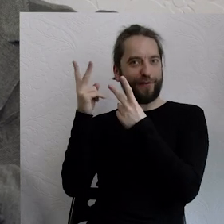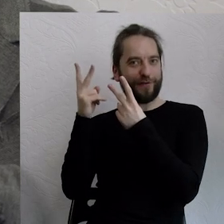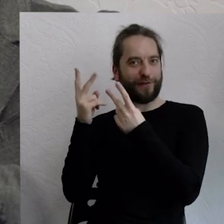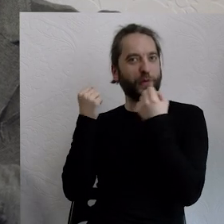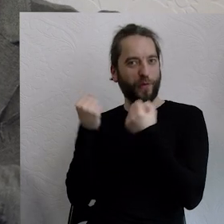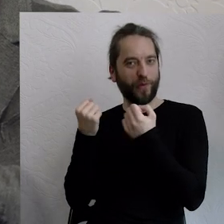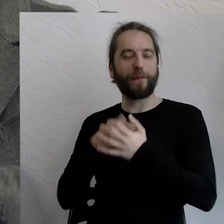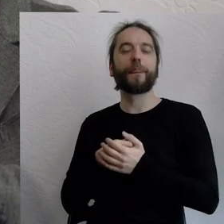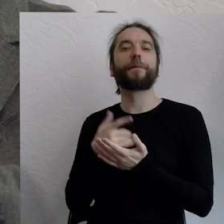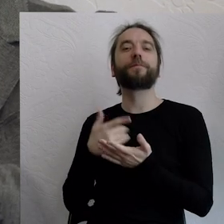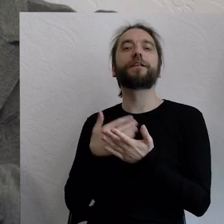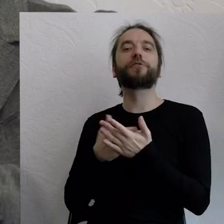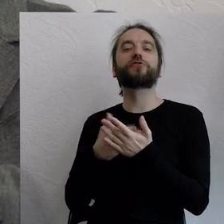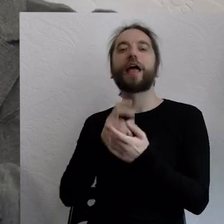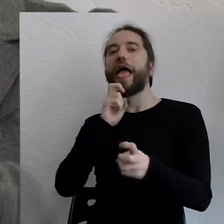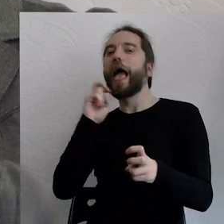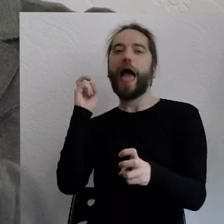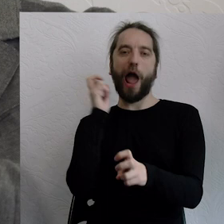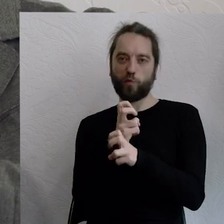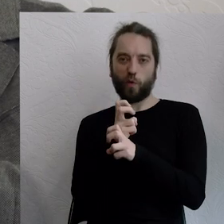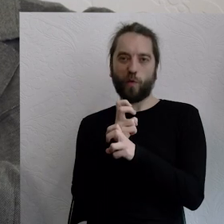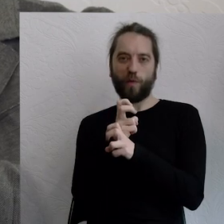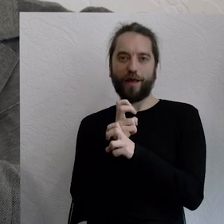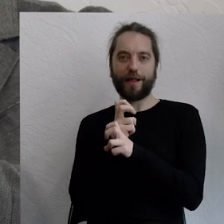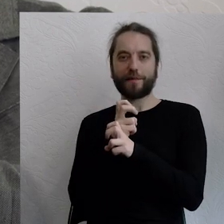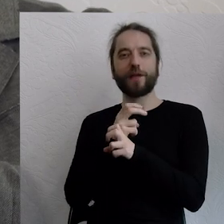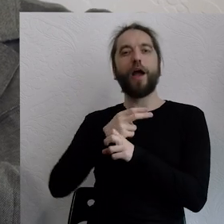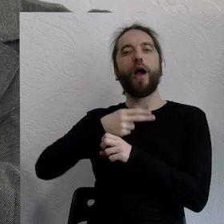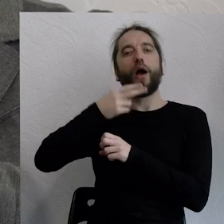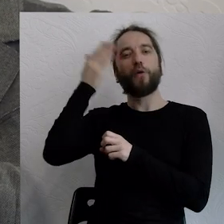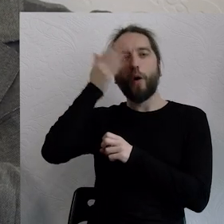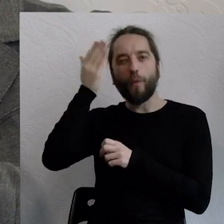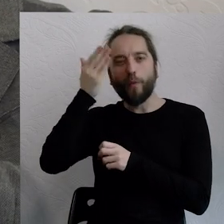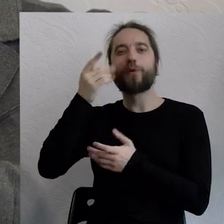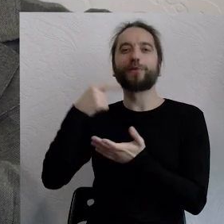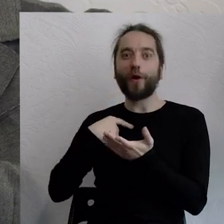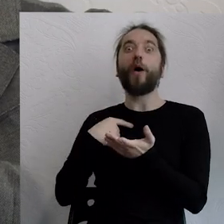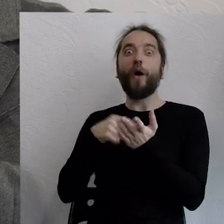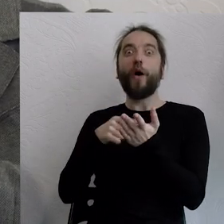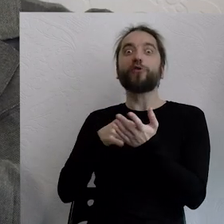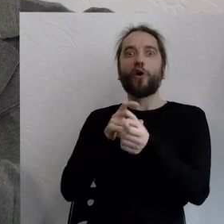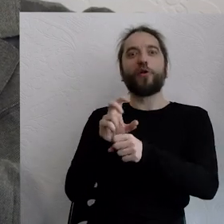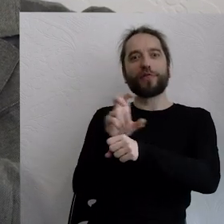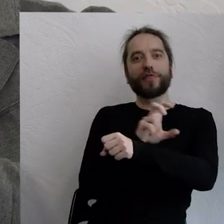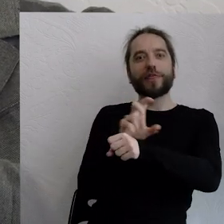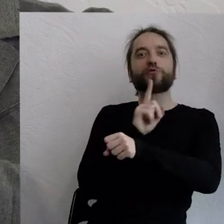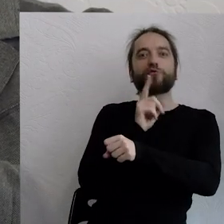Mam wrażenie, że ten w pełni zautomatyzowany, gwiezdny komunizm właśnie mógłby być wyrażony przez tę sztuczną inteligencję, która